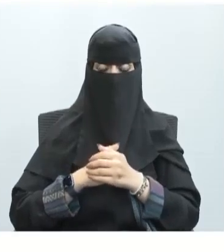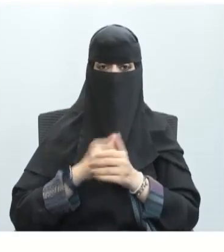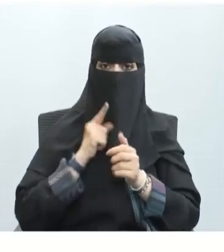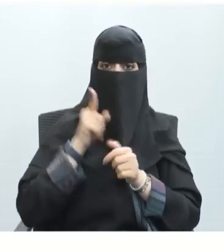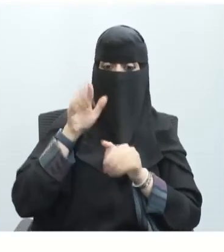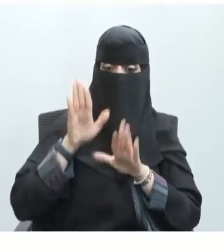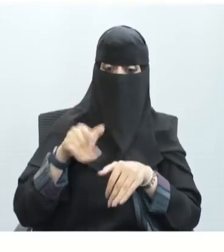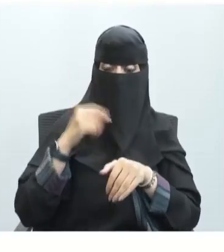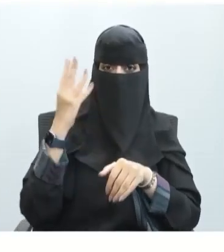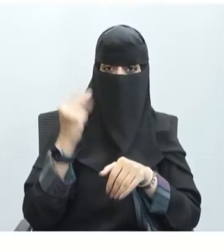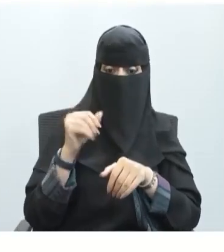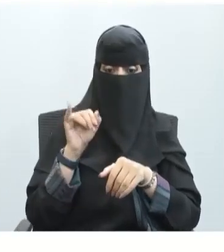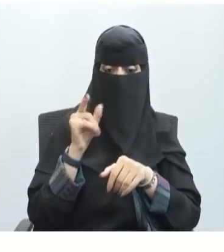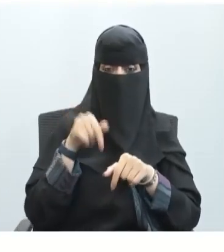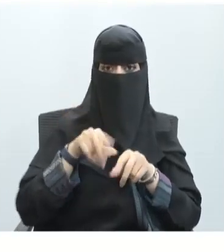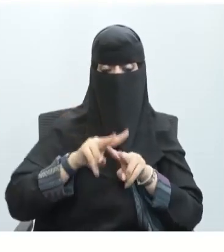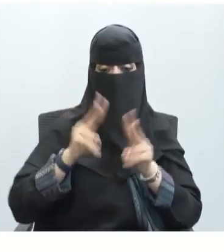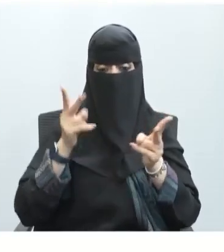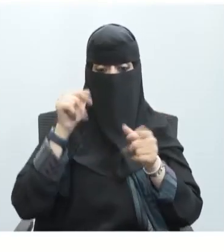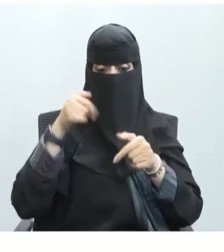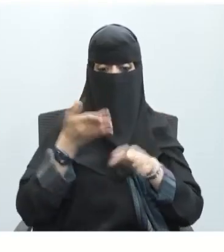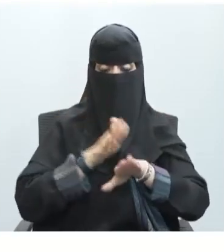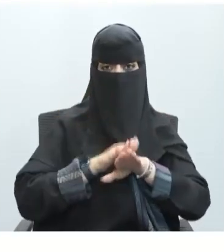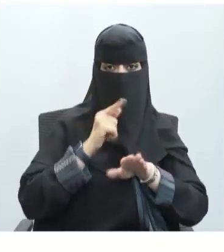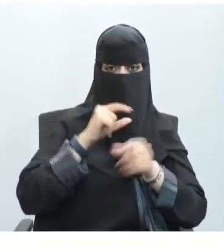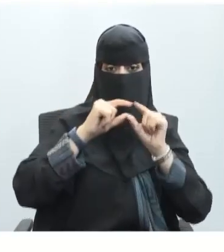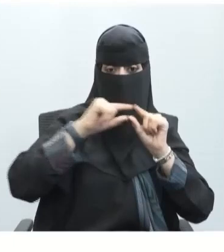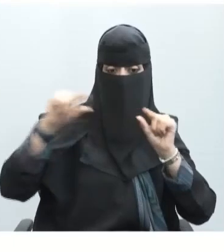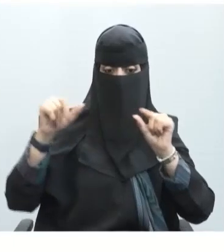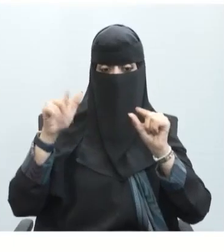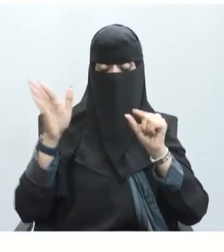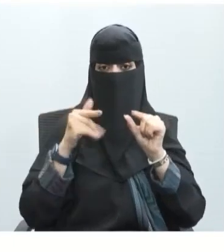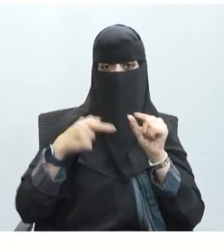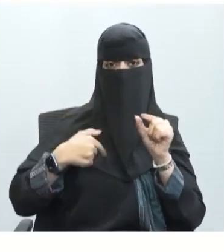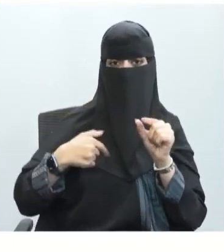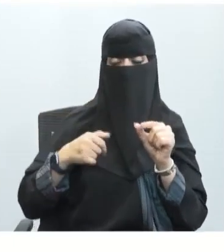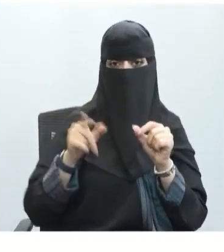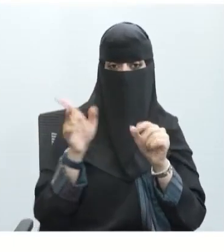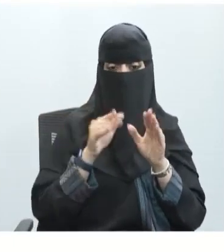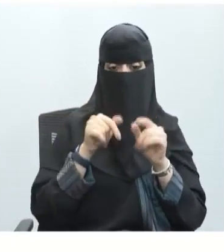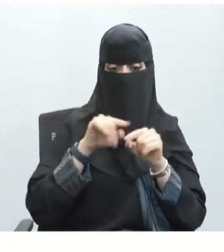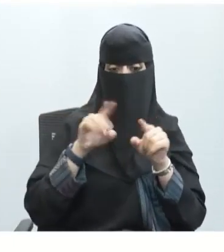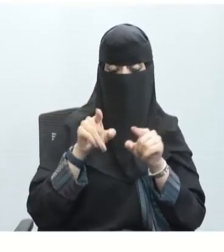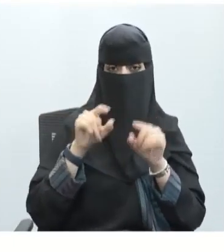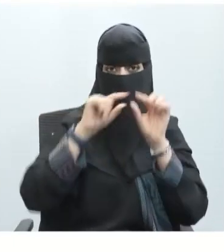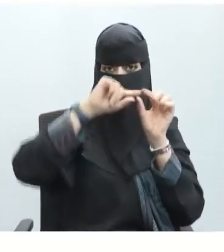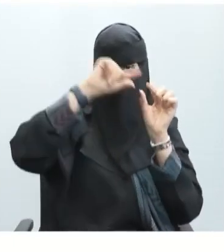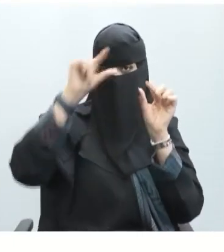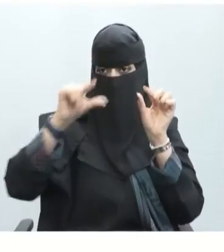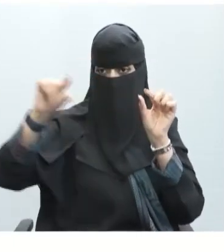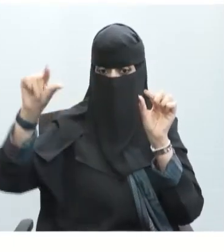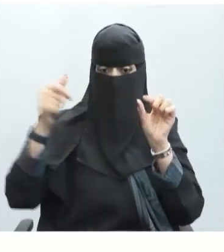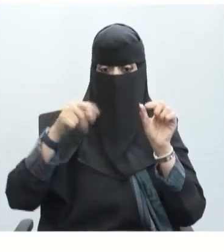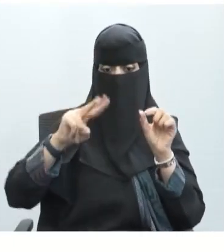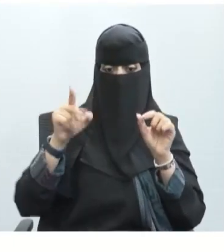إذن مثل ما ذكرنا تختلف سرعة جهد الفعل في العديد من محاور الخلية العصبية فالعديد منها مغلفة بمواد دهنية تسمى الميلين